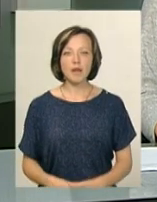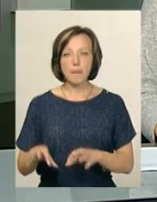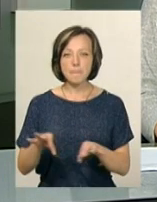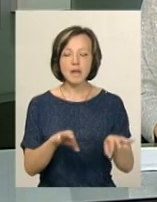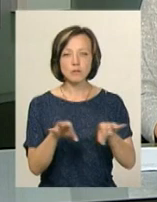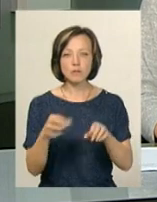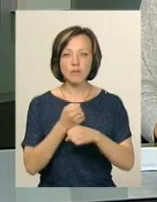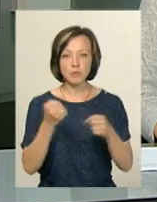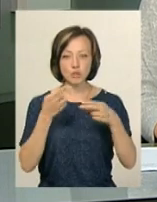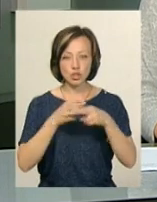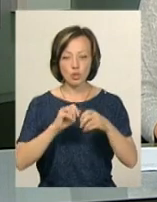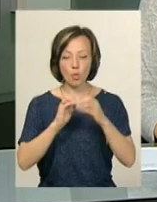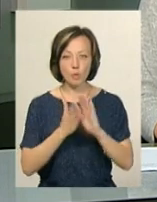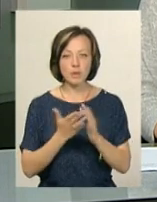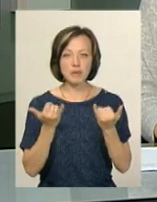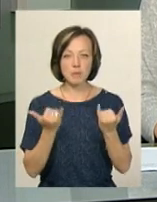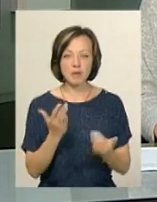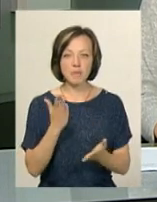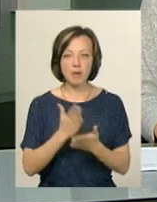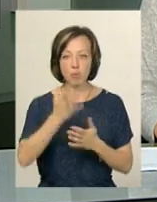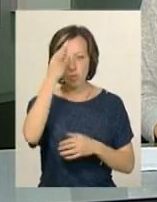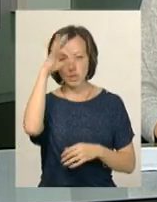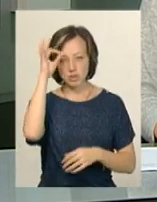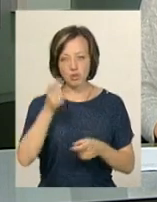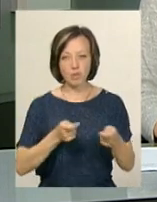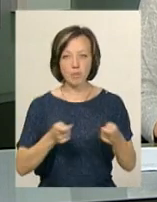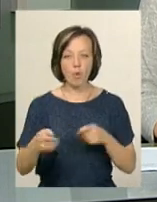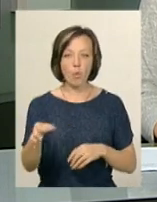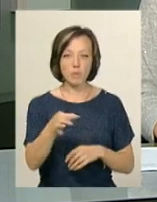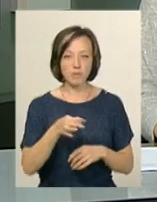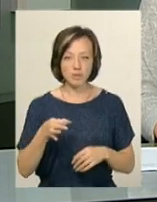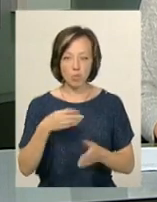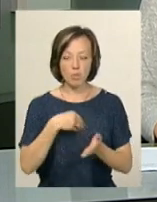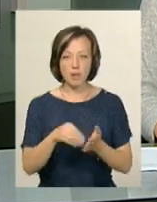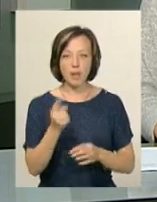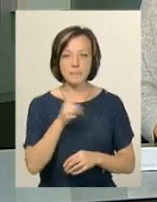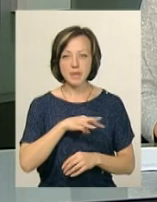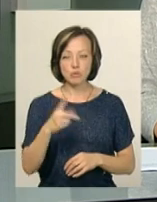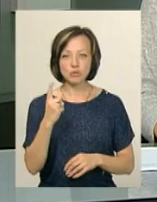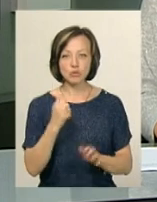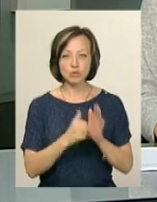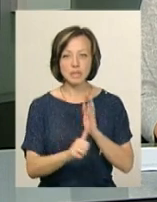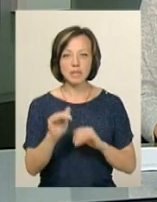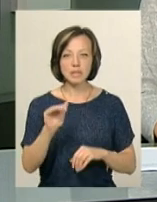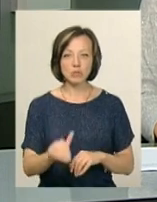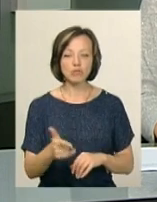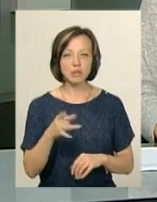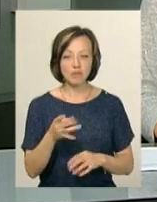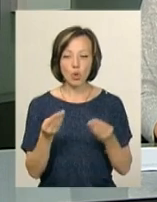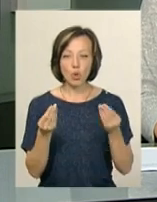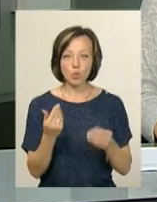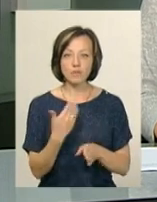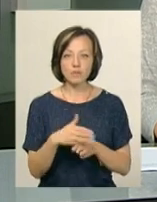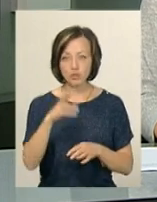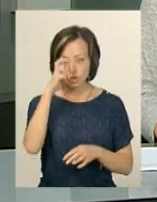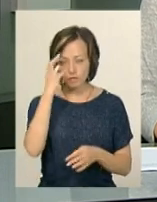вибухотехнічний комплекс відтепер мають сапери обласного управління Нацполіції. Його купили за мільйон 160 тисяч гривень. Гроші